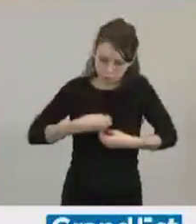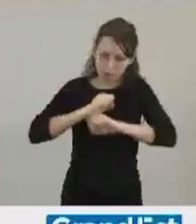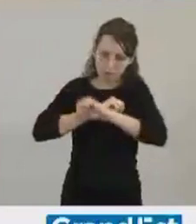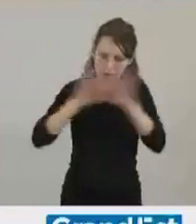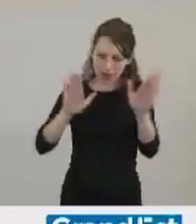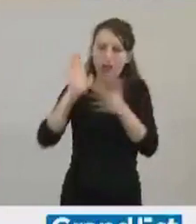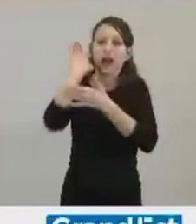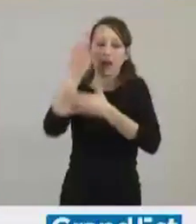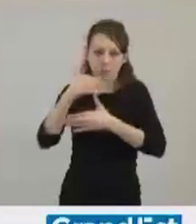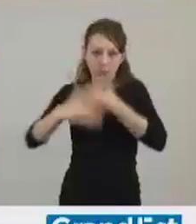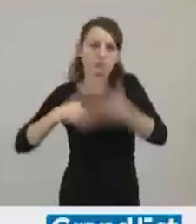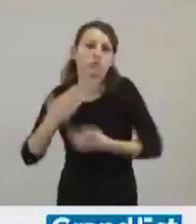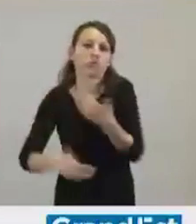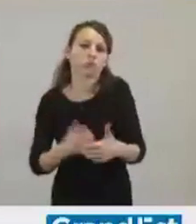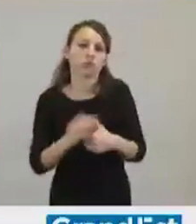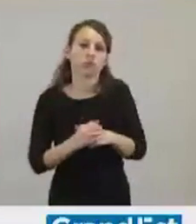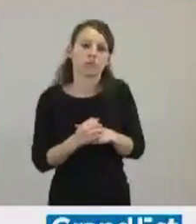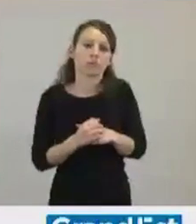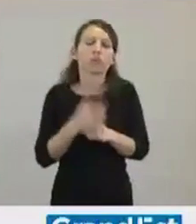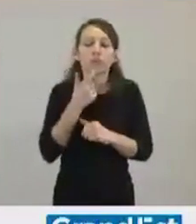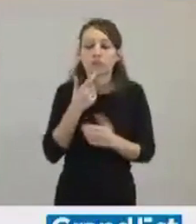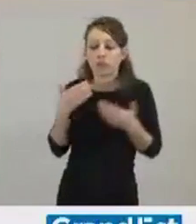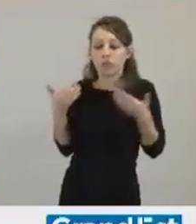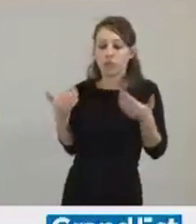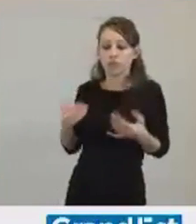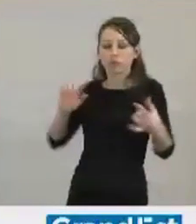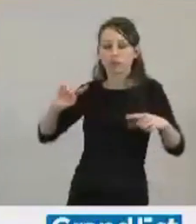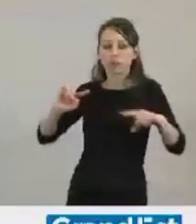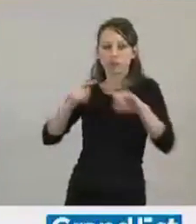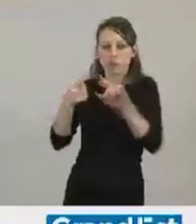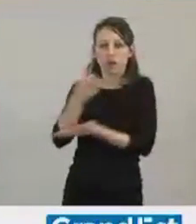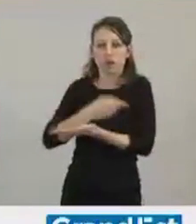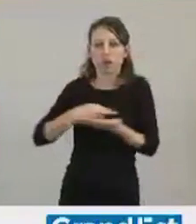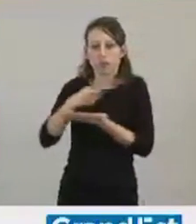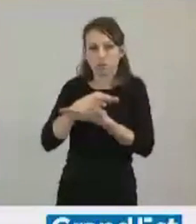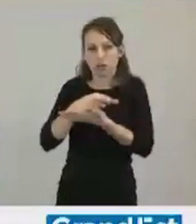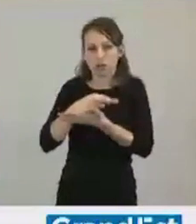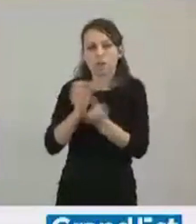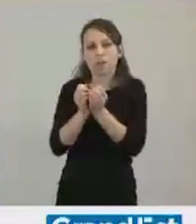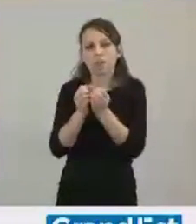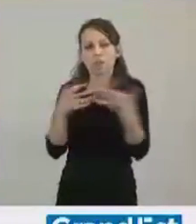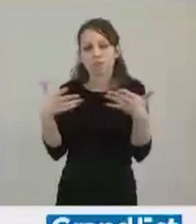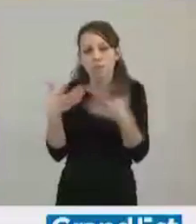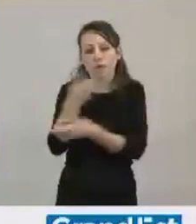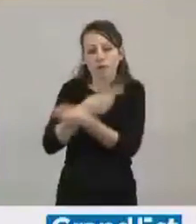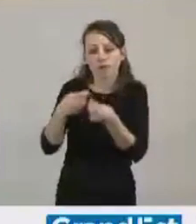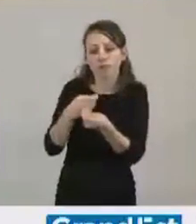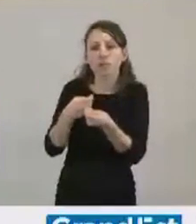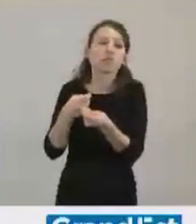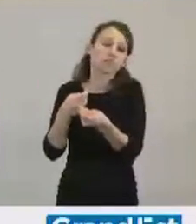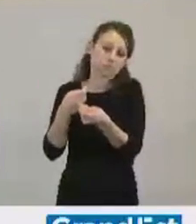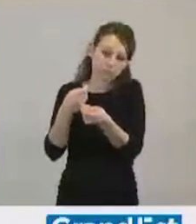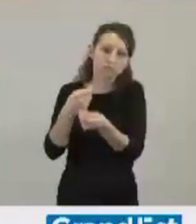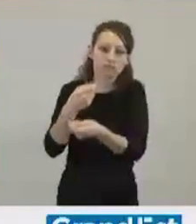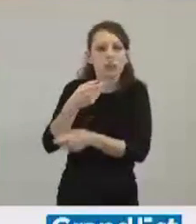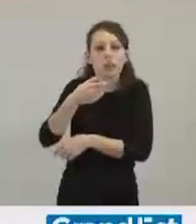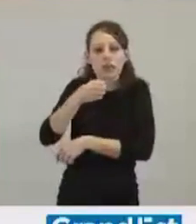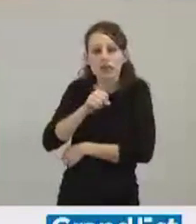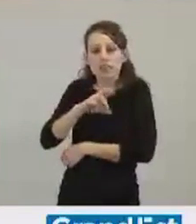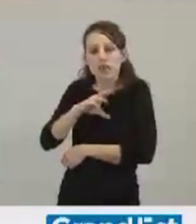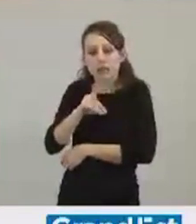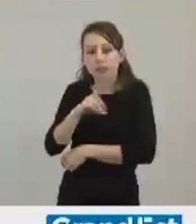Donc aujourd'hui que le schéma régional de développement économique, d'innovation et d'internationalisation a été acté, je vous en